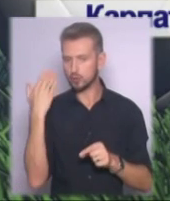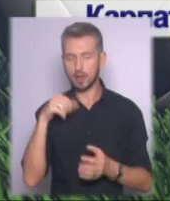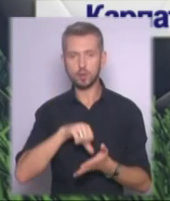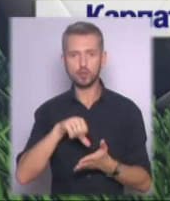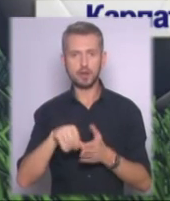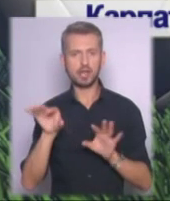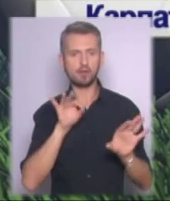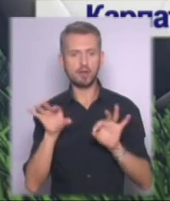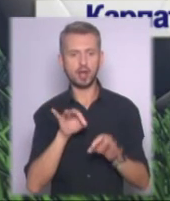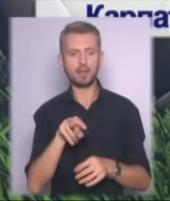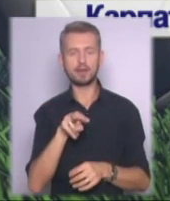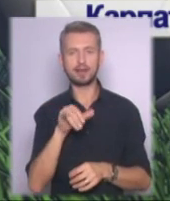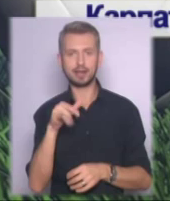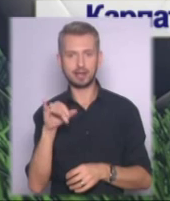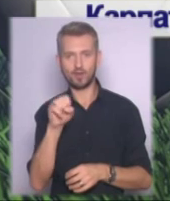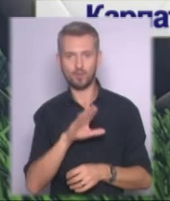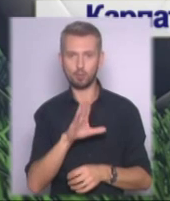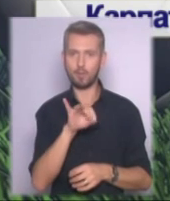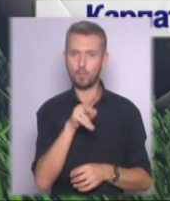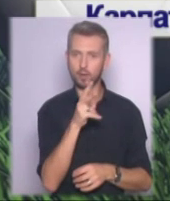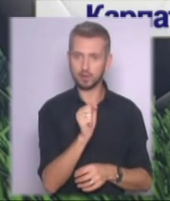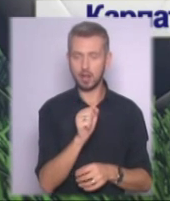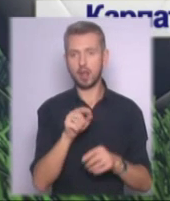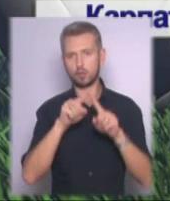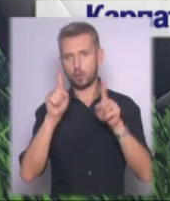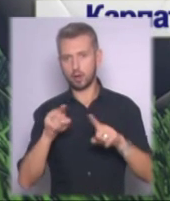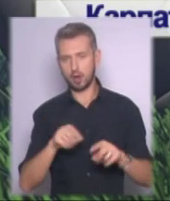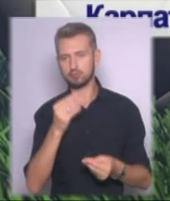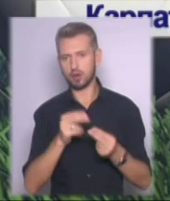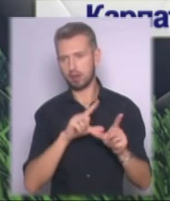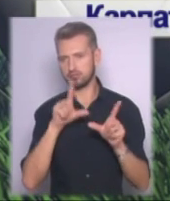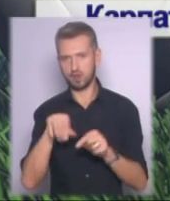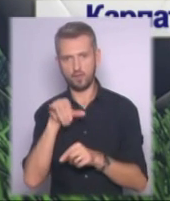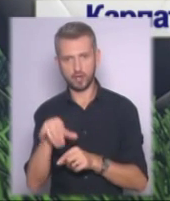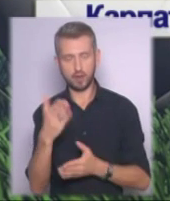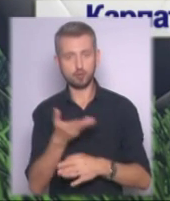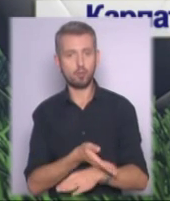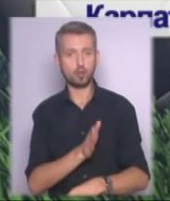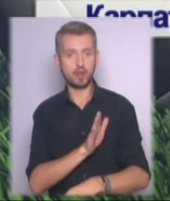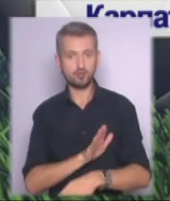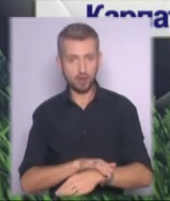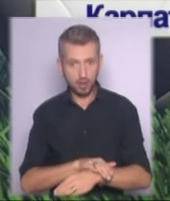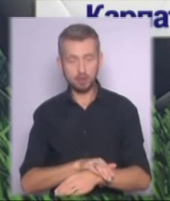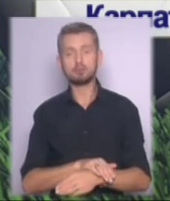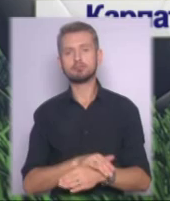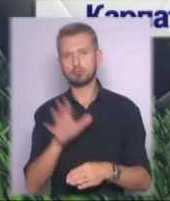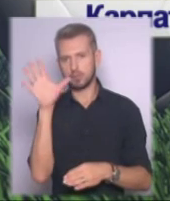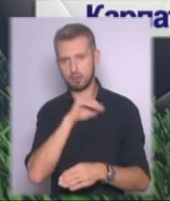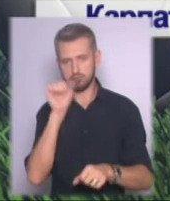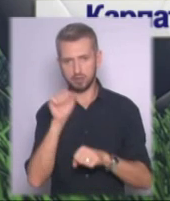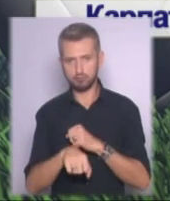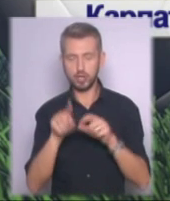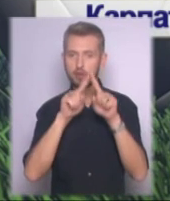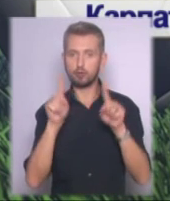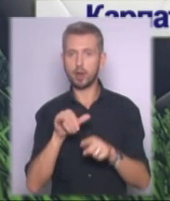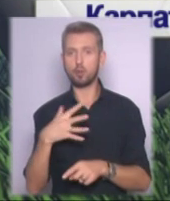кваліфікації Ліги Європи Борскла і Зоря грали на виїзді. Якщо полтавчанам у матчі зі Сталю вдалося перемогти, то Зоря у Львові